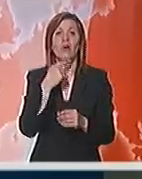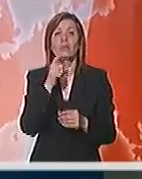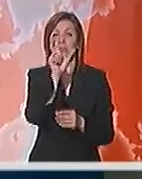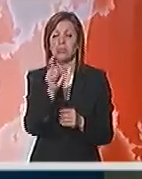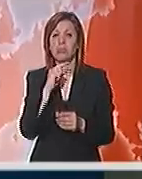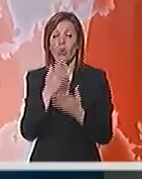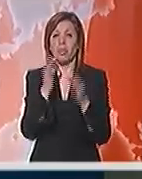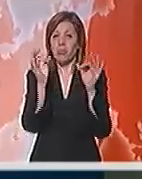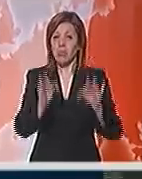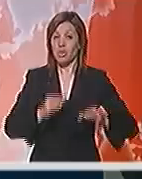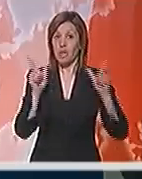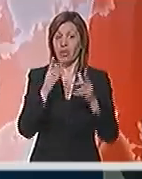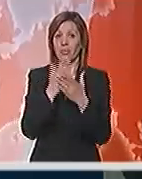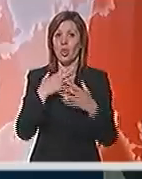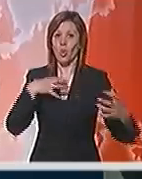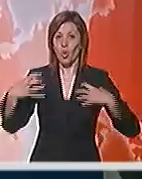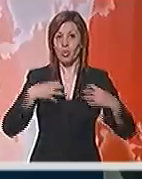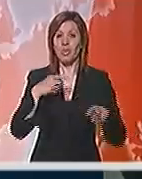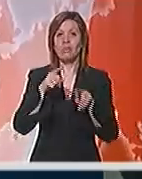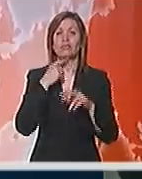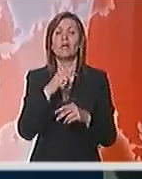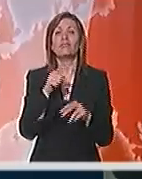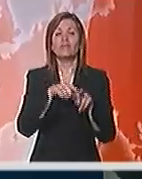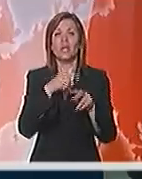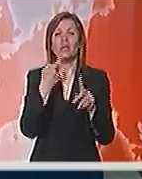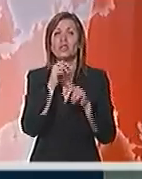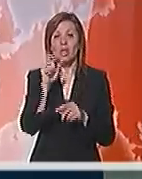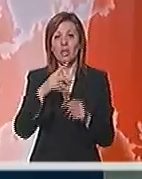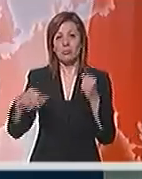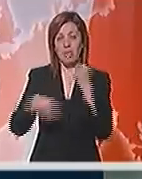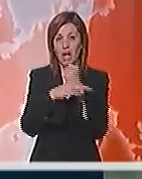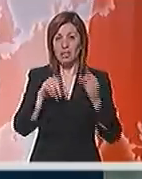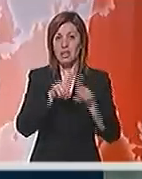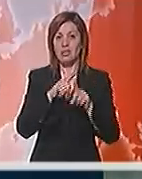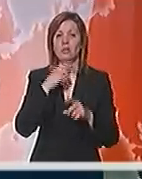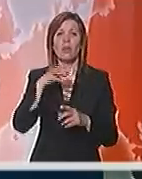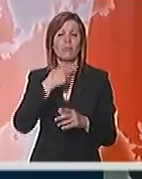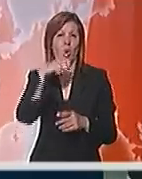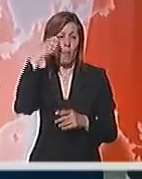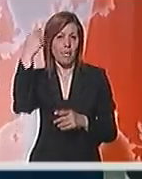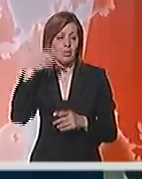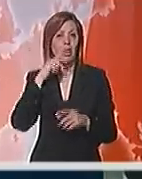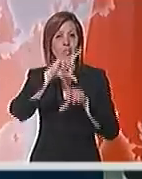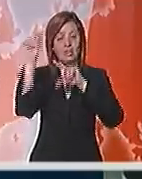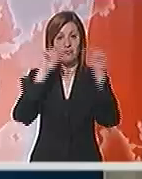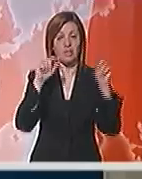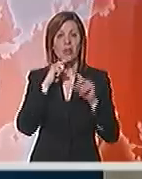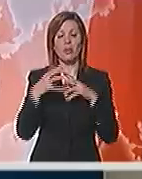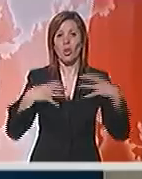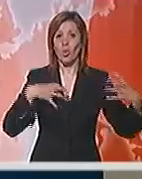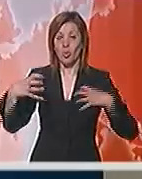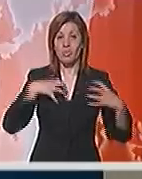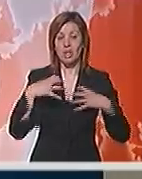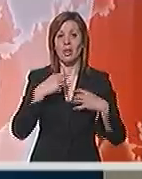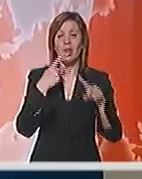ceremonije otvaranja naći će se i glumac Jackie Chan, pijanista Lang Lang, operska zvezda Andrea Bocelli i glumica